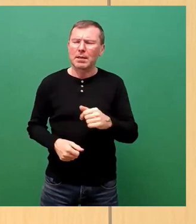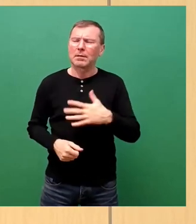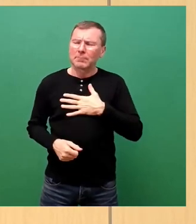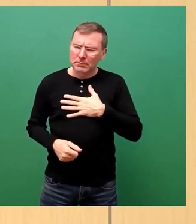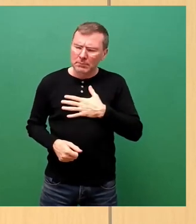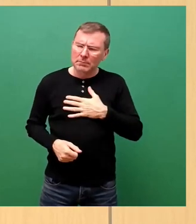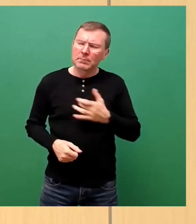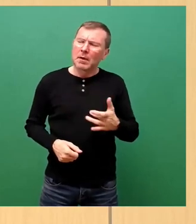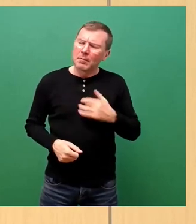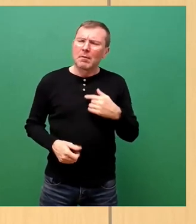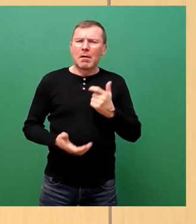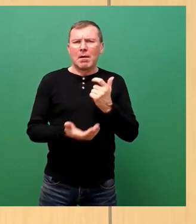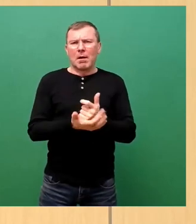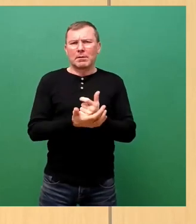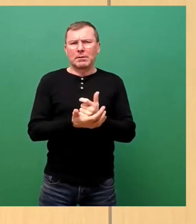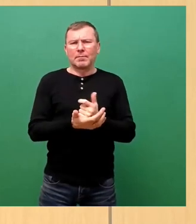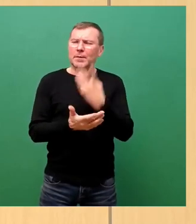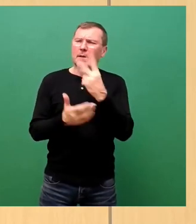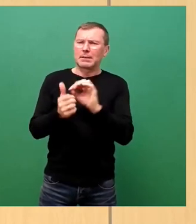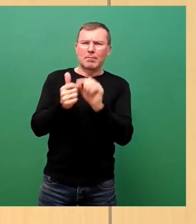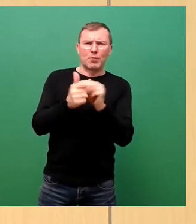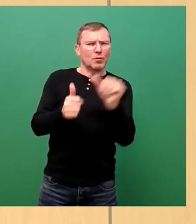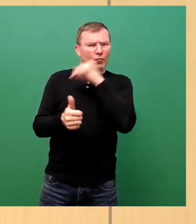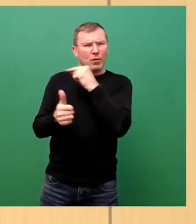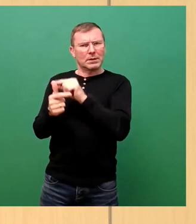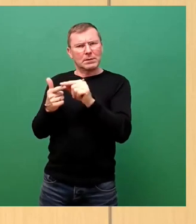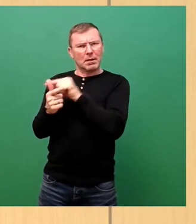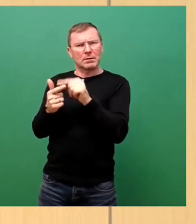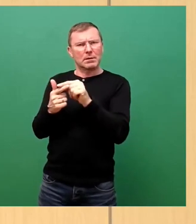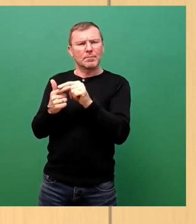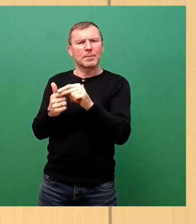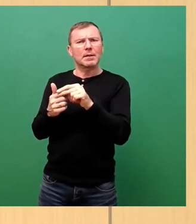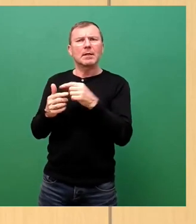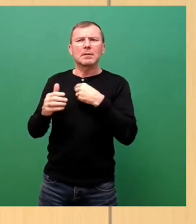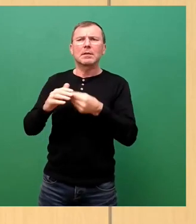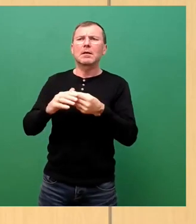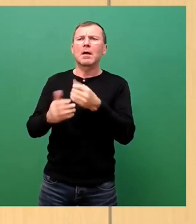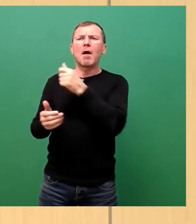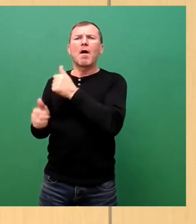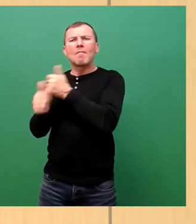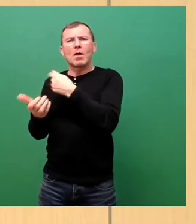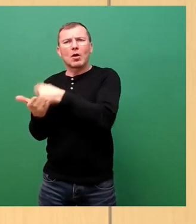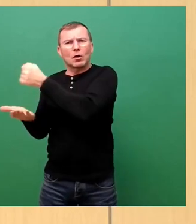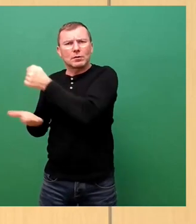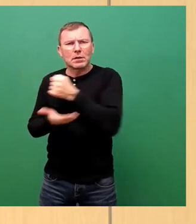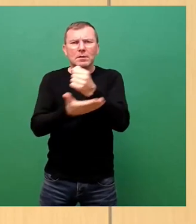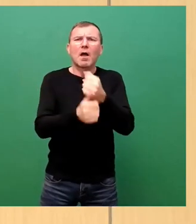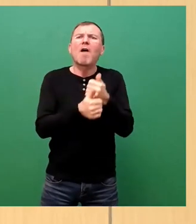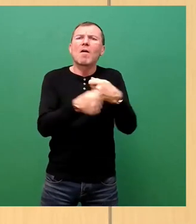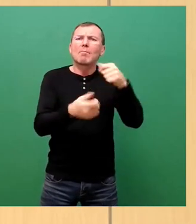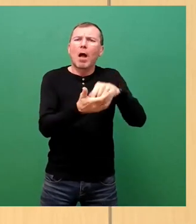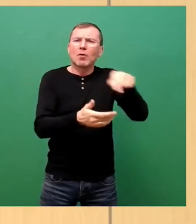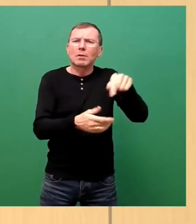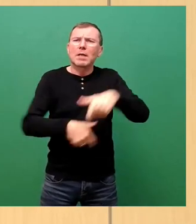gerade die zwei Punkte, ich gesagt habe, die Beteiligung an sozialer Folge, Baukosten und